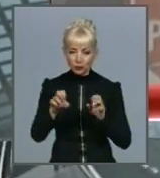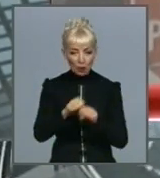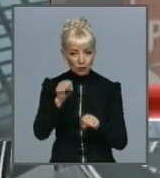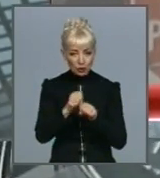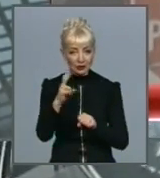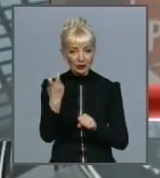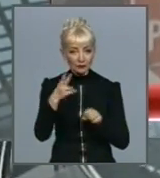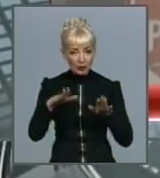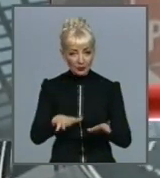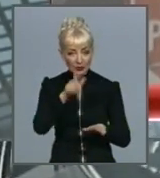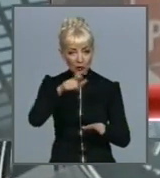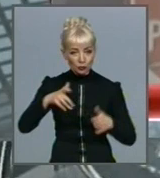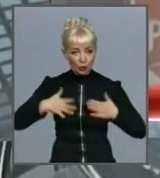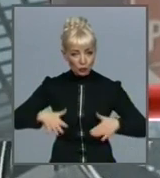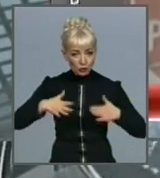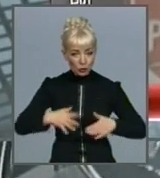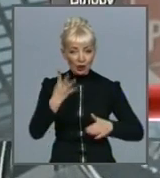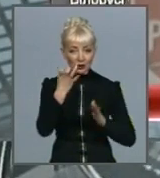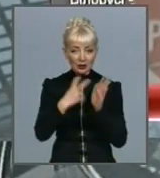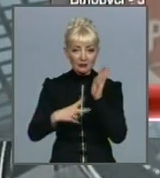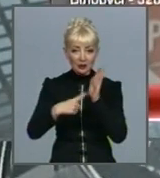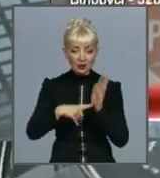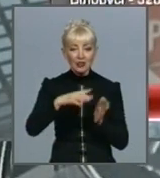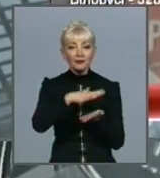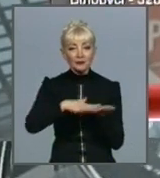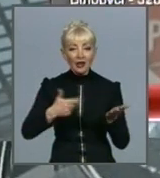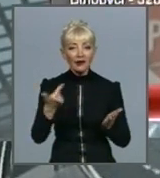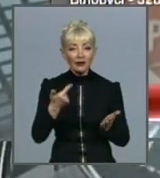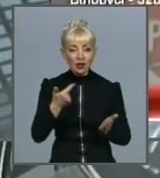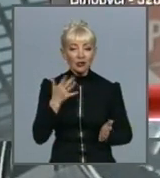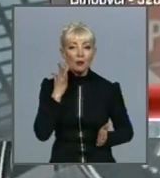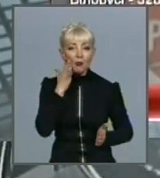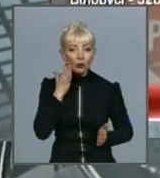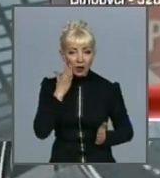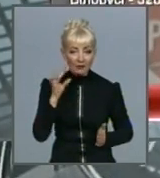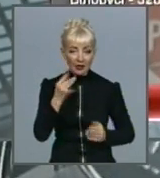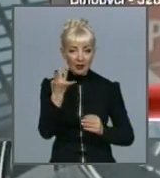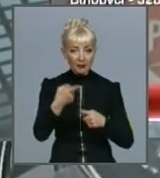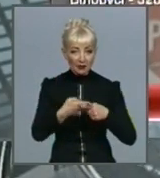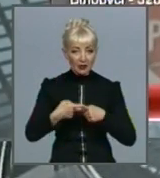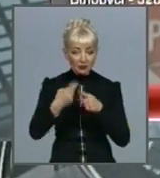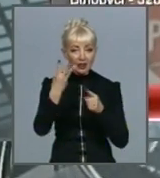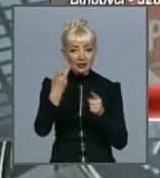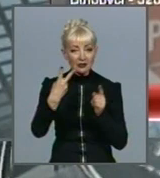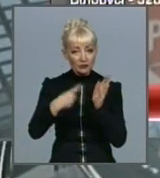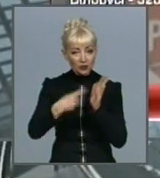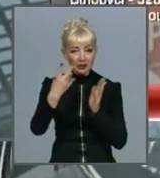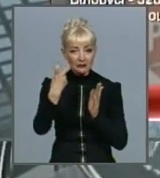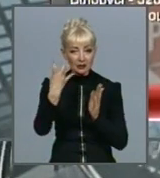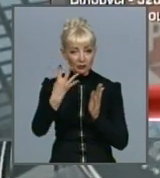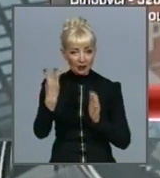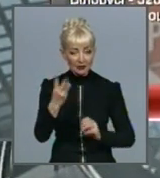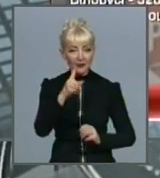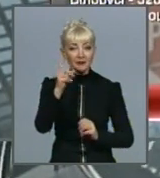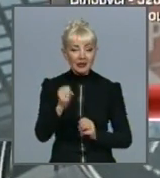476. Далі громадяни Молдови і Білорусі – 326 і 243. За даними прикордонної служби Польщі,